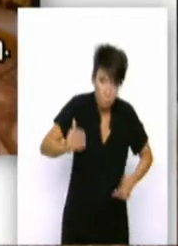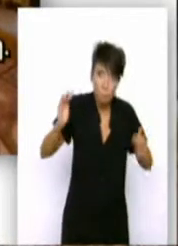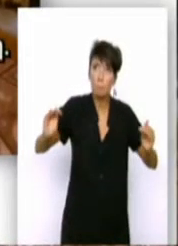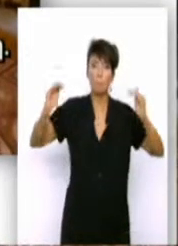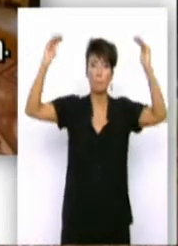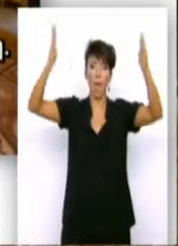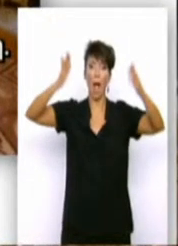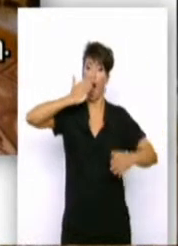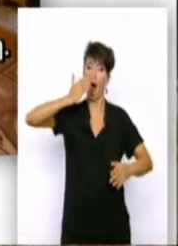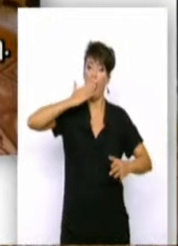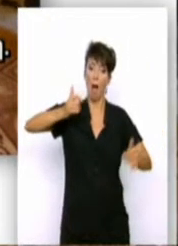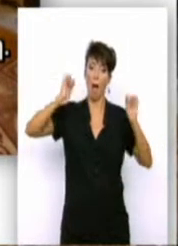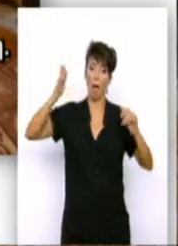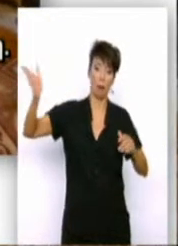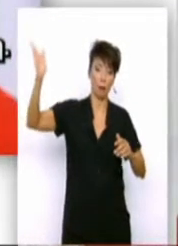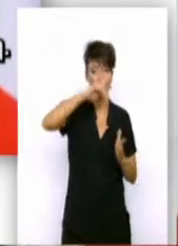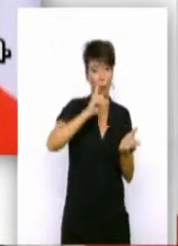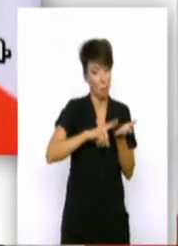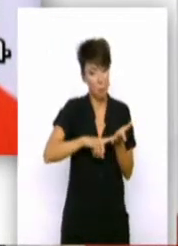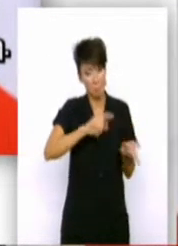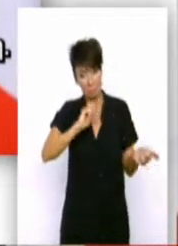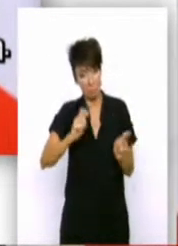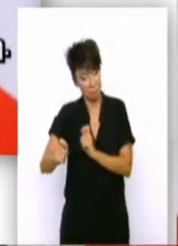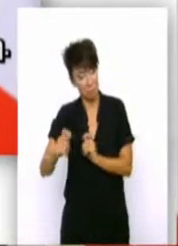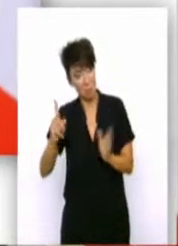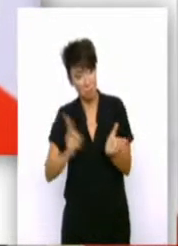'ai voulu qu'il y ait des réformes qui puissent permettre qu'il y ait de la croissance demain en Grèce.